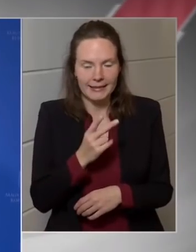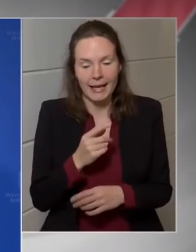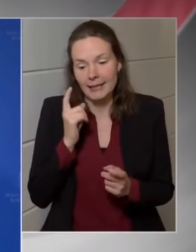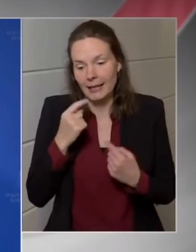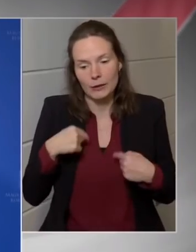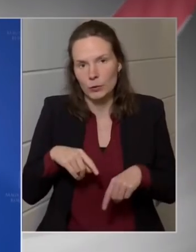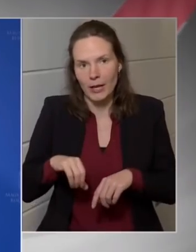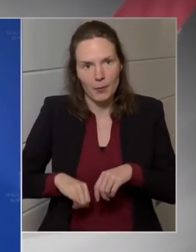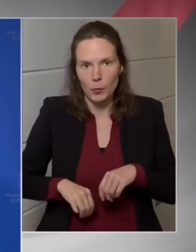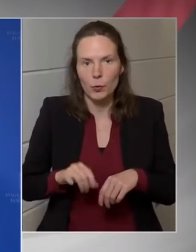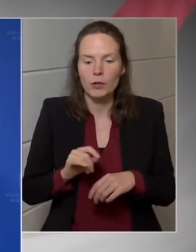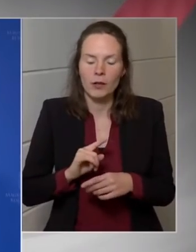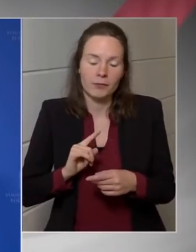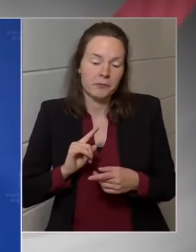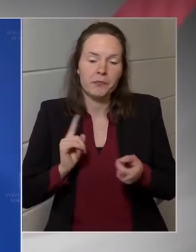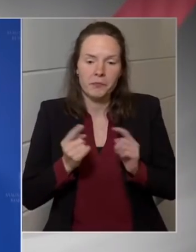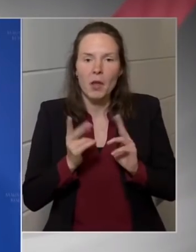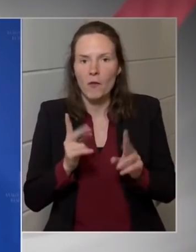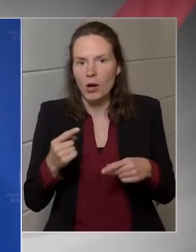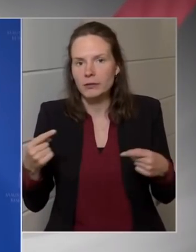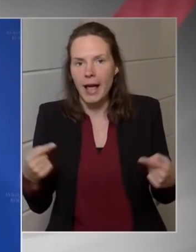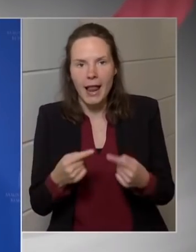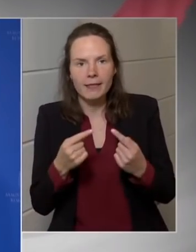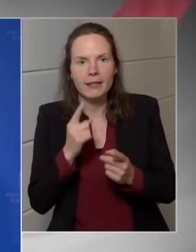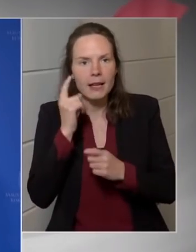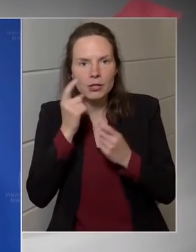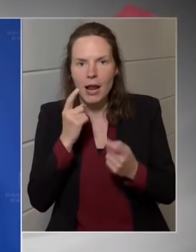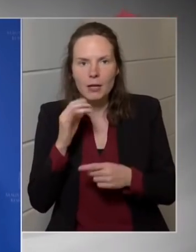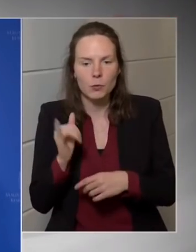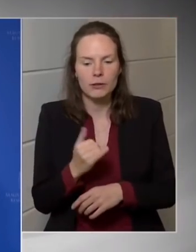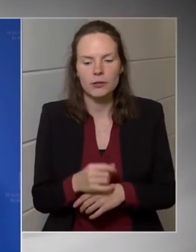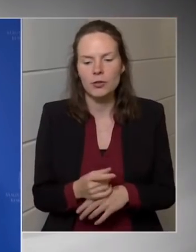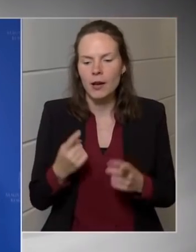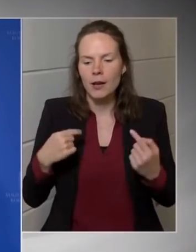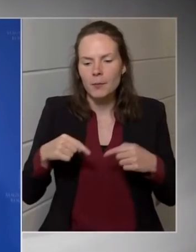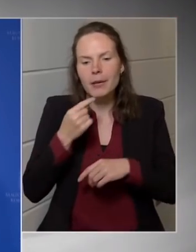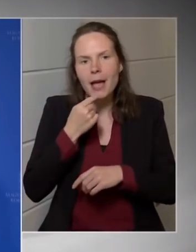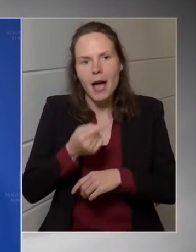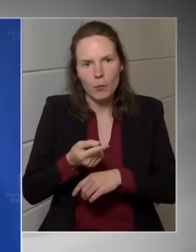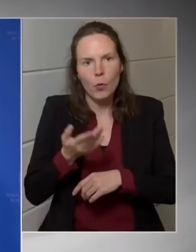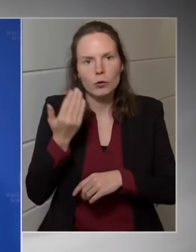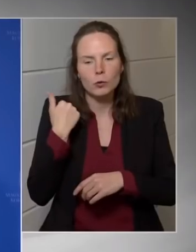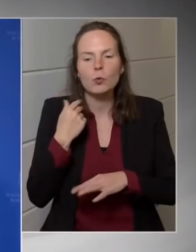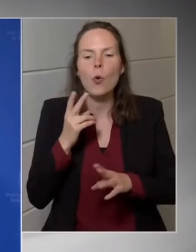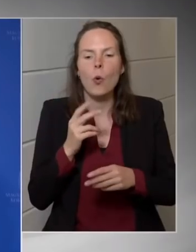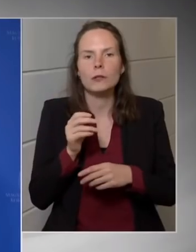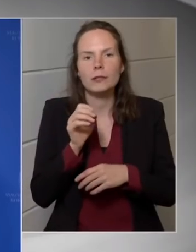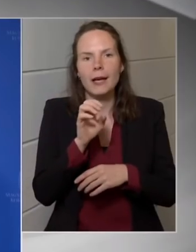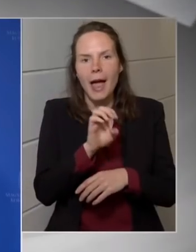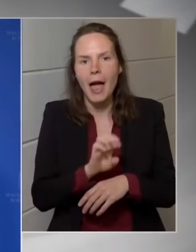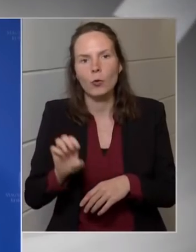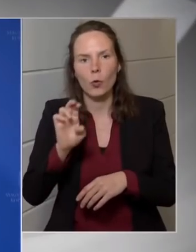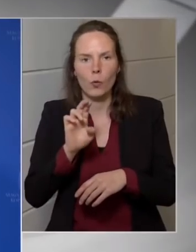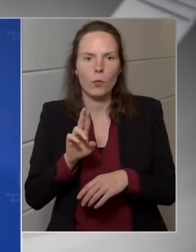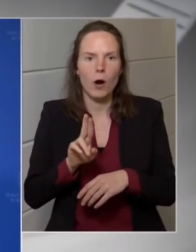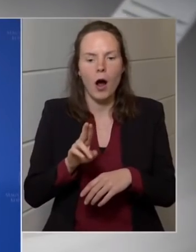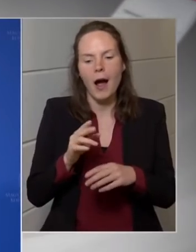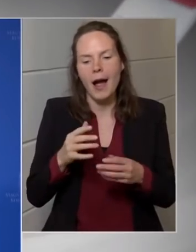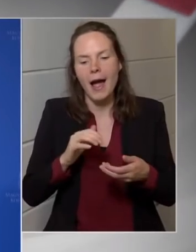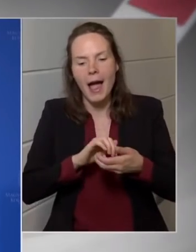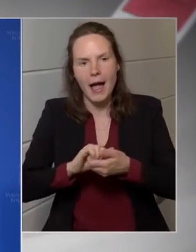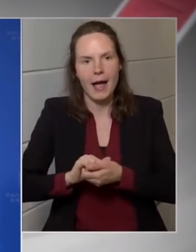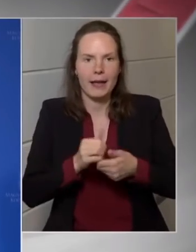Európa pedig vesztett. Most Európának nem feltétlenül bűn, hogyha a saját önérdekét felismeri ezt. Mi nem tekintjük bűnnek, vannak ezer